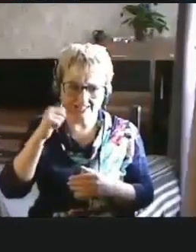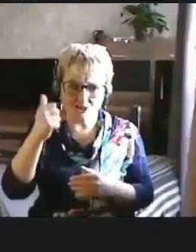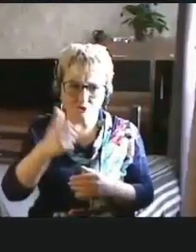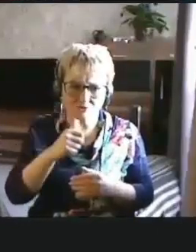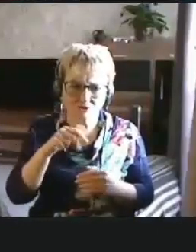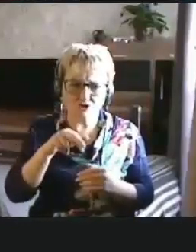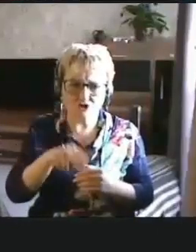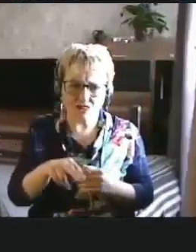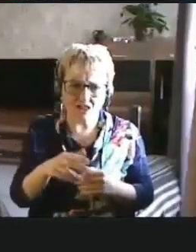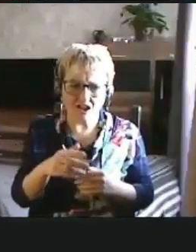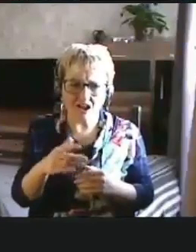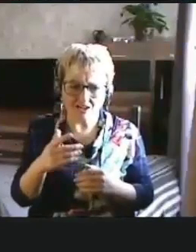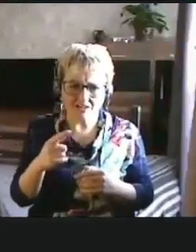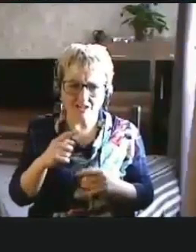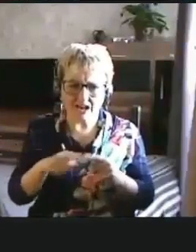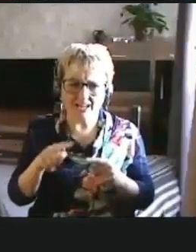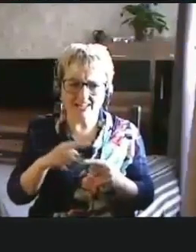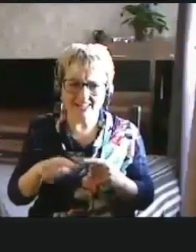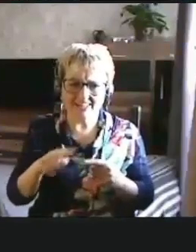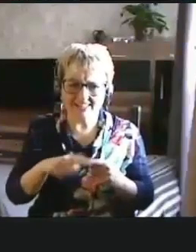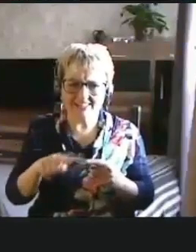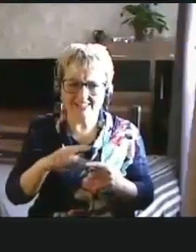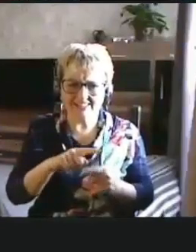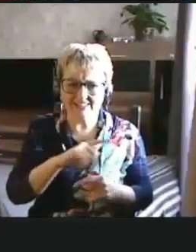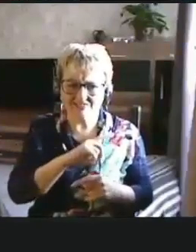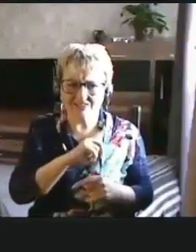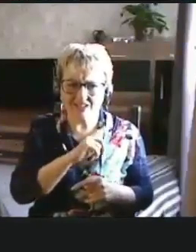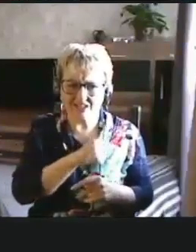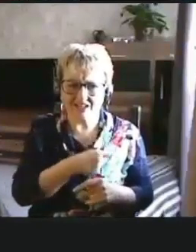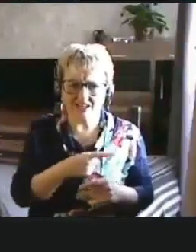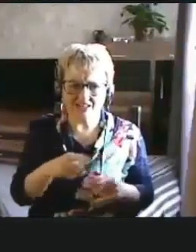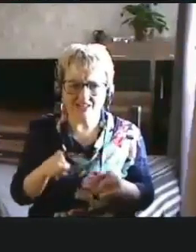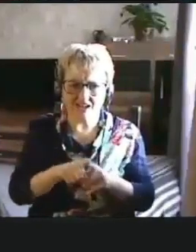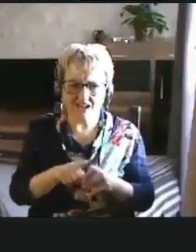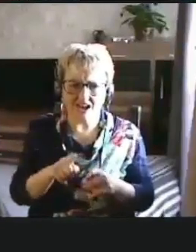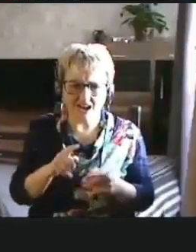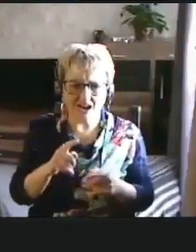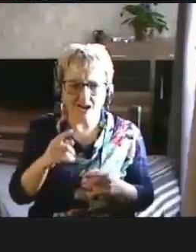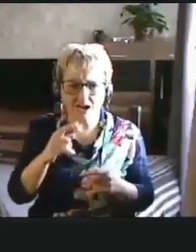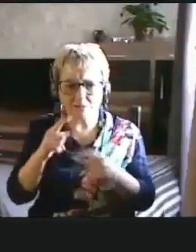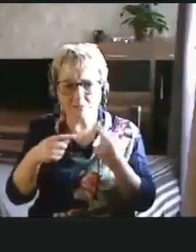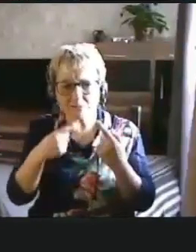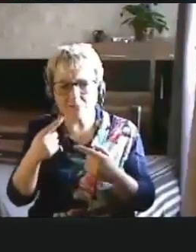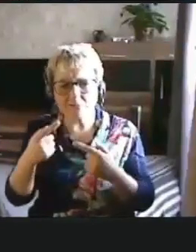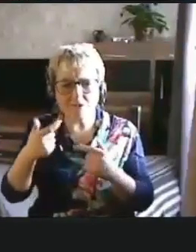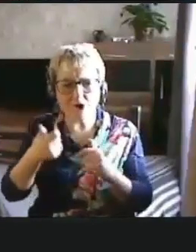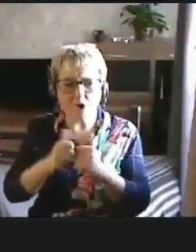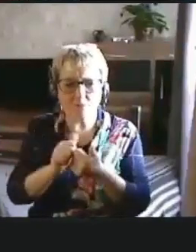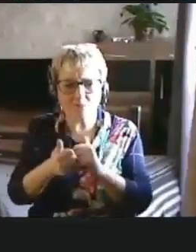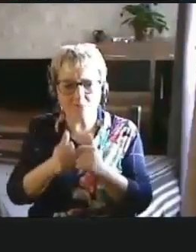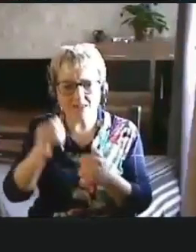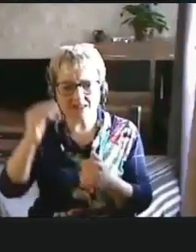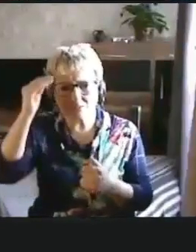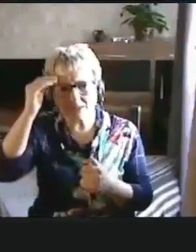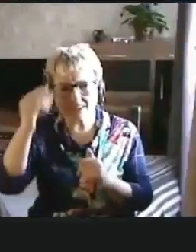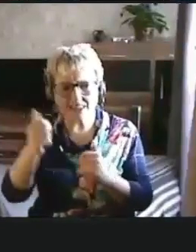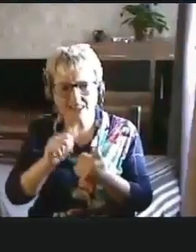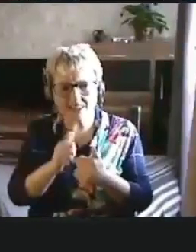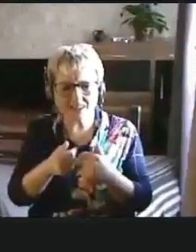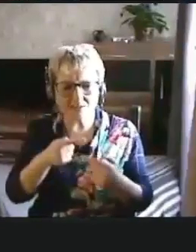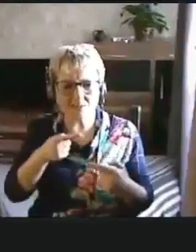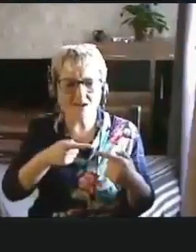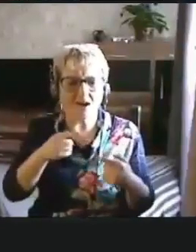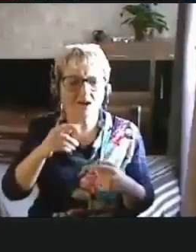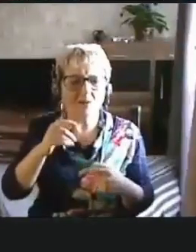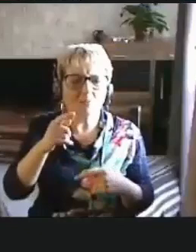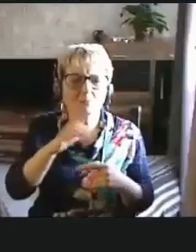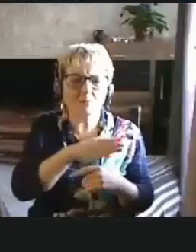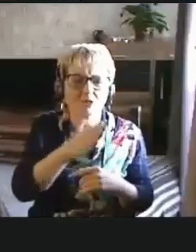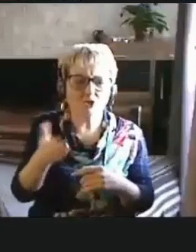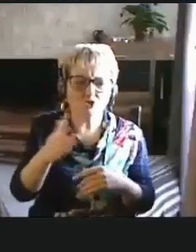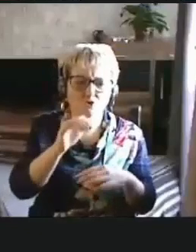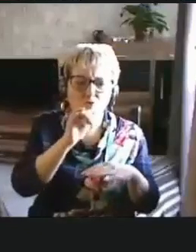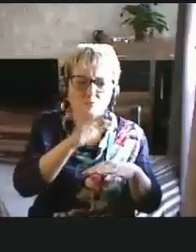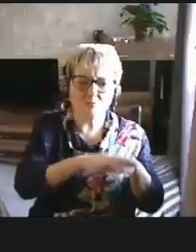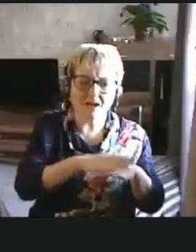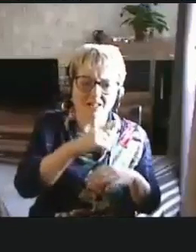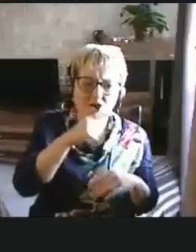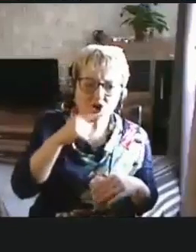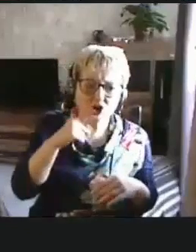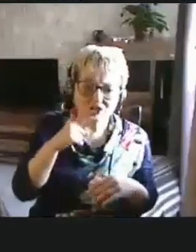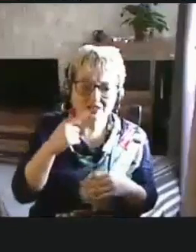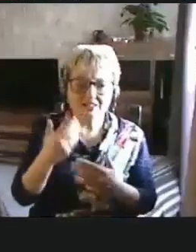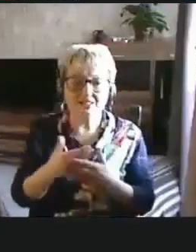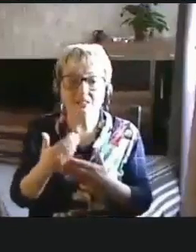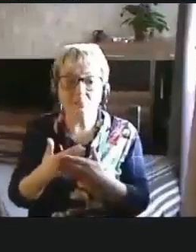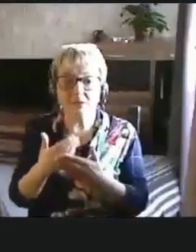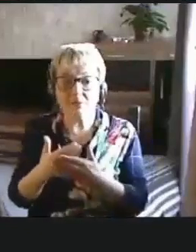шла довольно интенсивная такая полемика, обмен мнений между Банком России с одной стороны и,